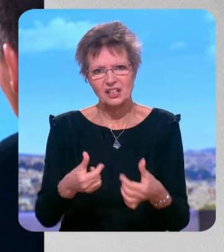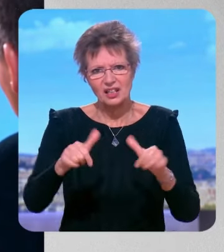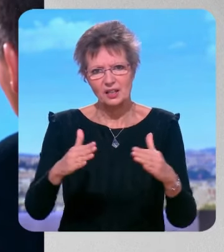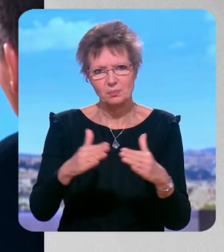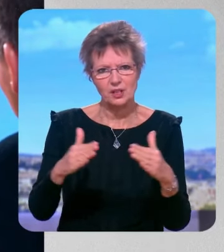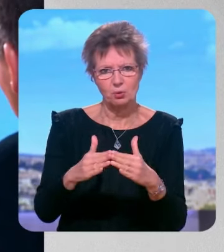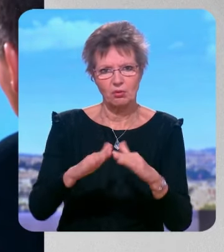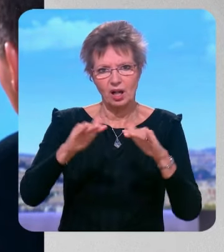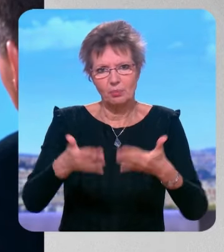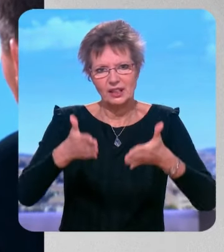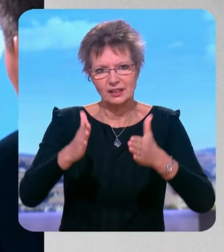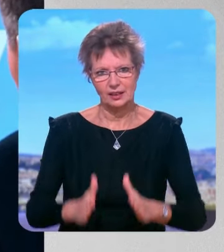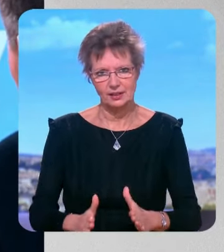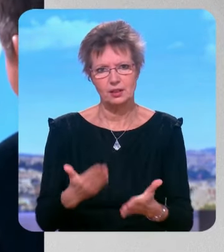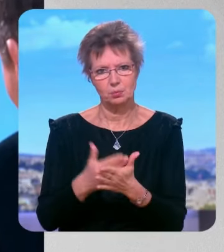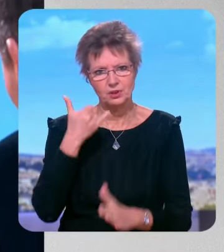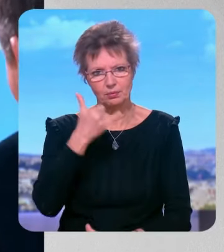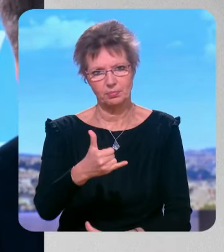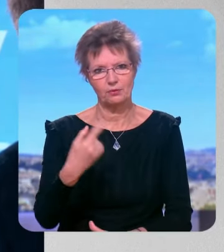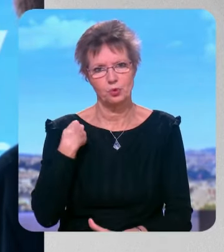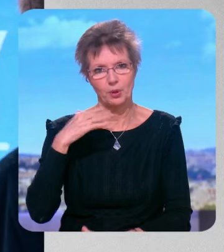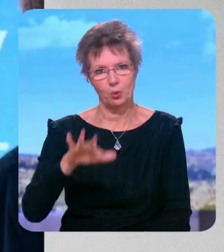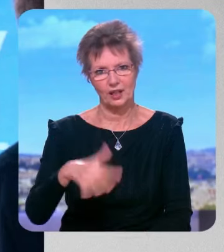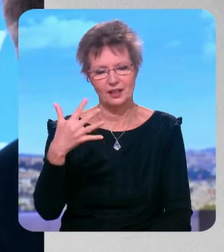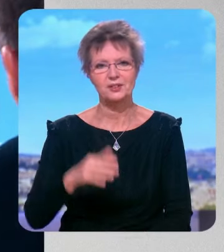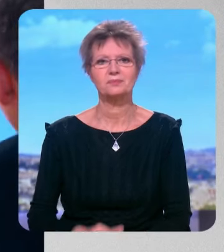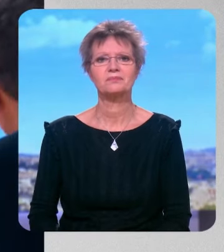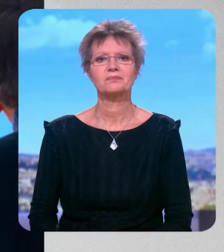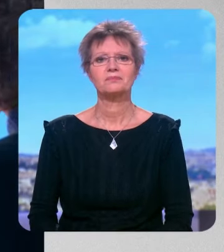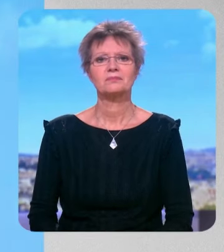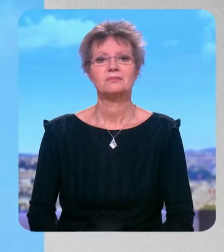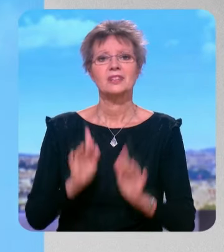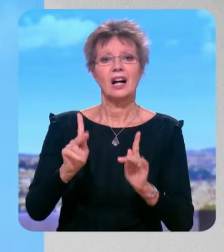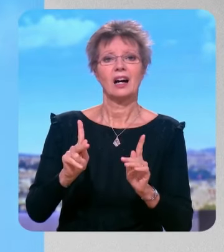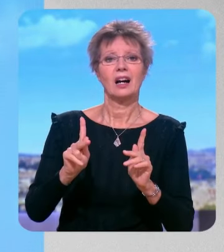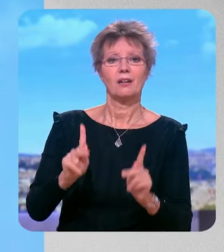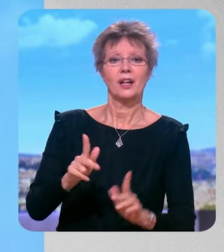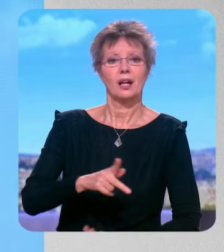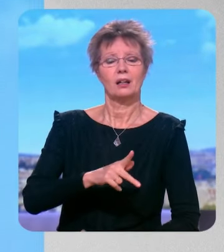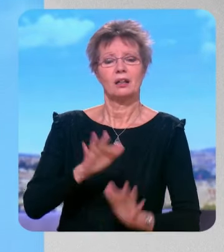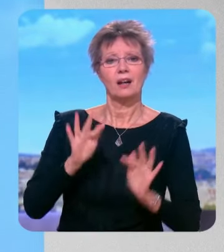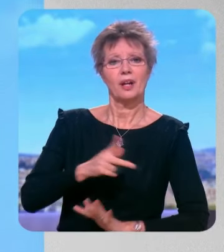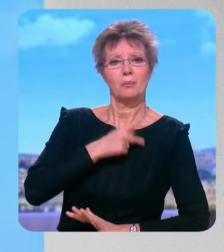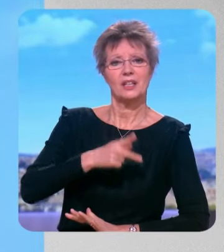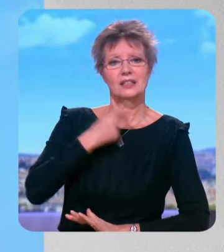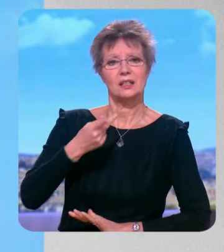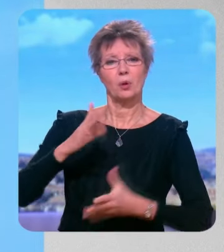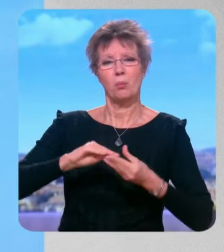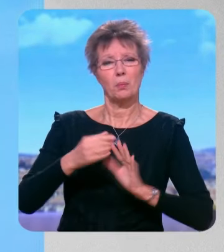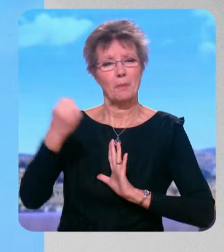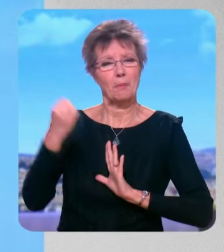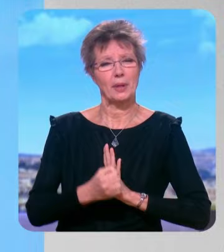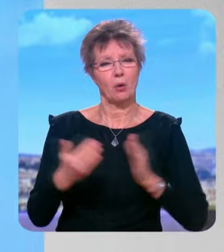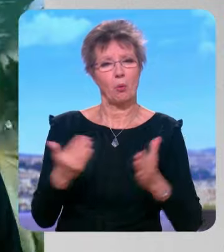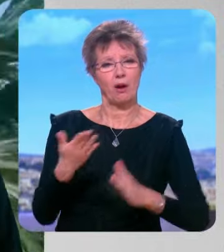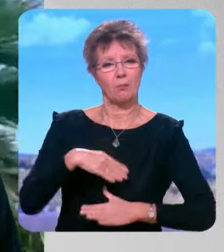lui donc prenez utilisé le 15 le téléphone et en termes de médecine quel est le plus grand péril auquel on est confronté comme ça face au passage d'un cyclone